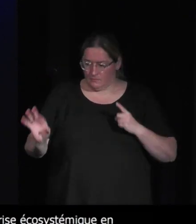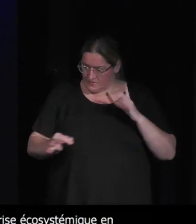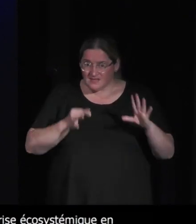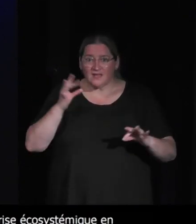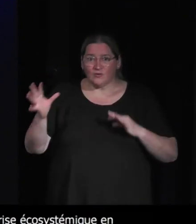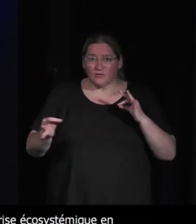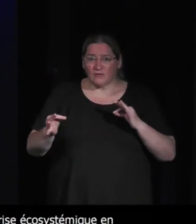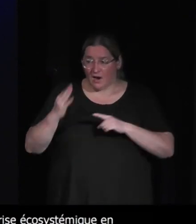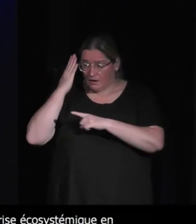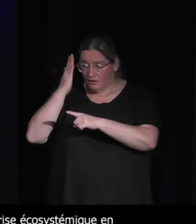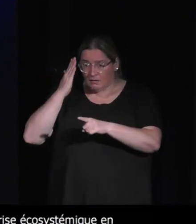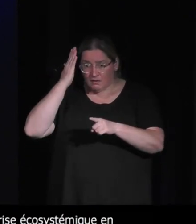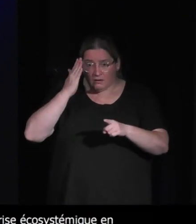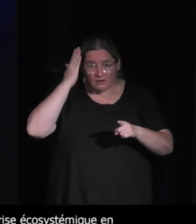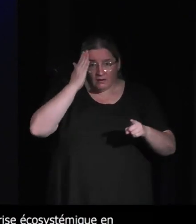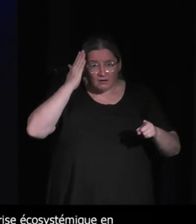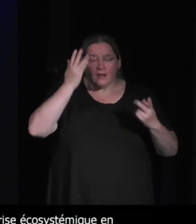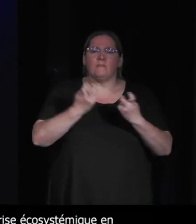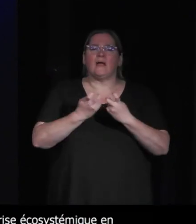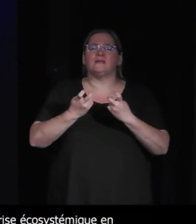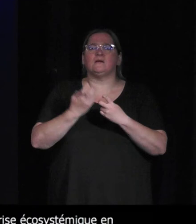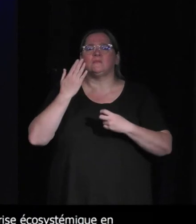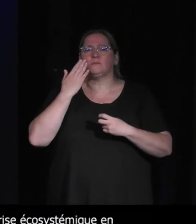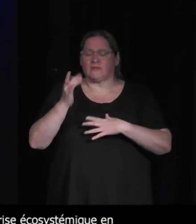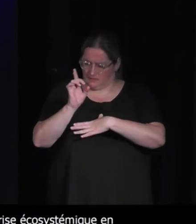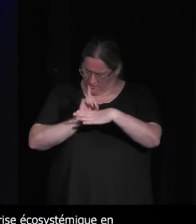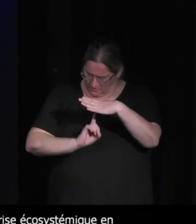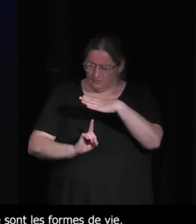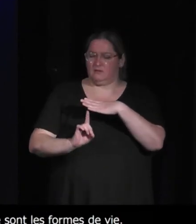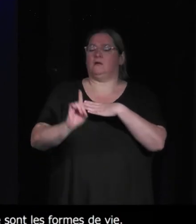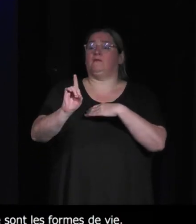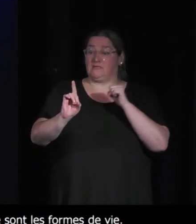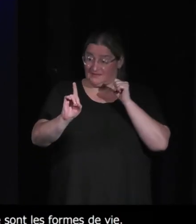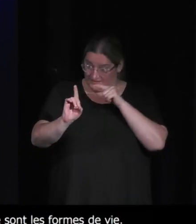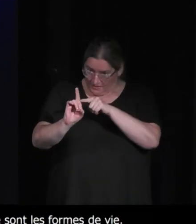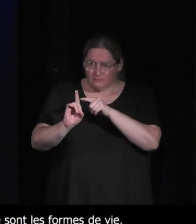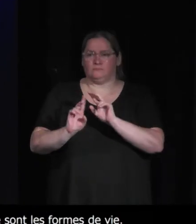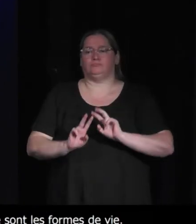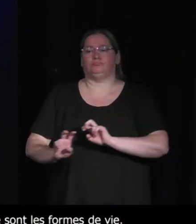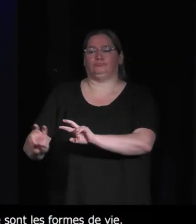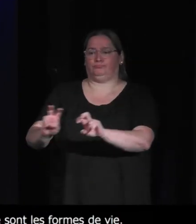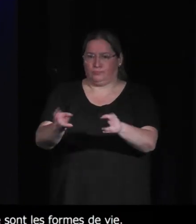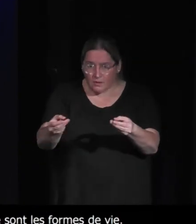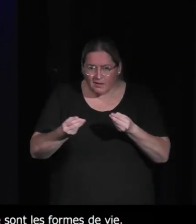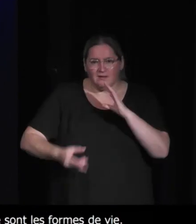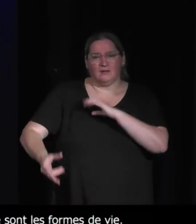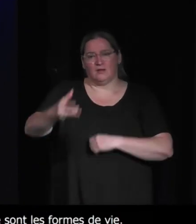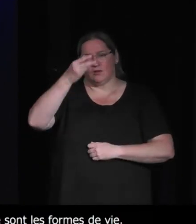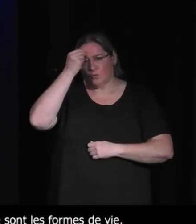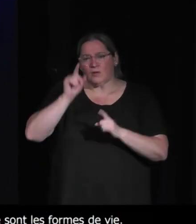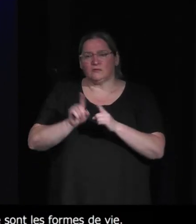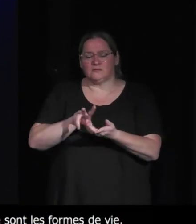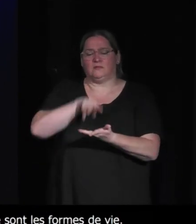vecteur de la simulation interactive et de posséder un avatar est un moyen très important pour comprendre la perspective